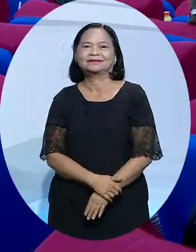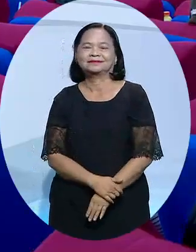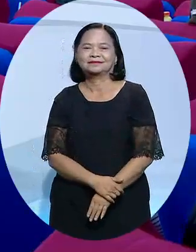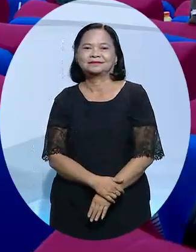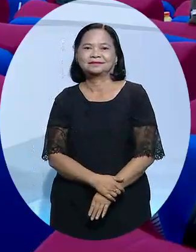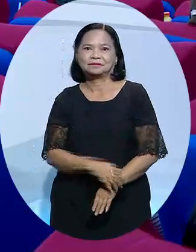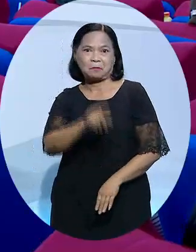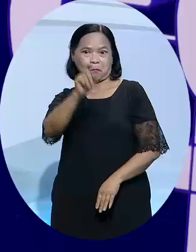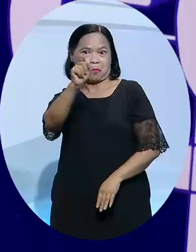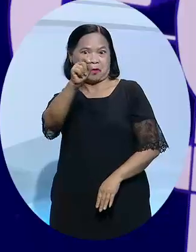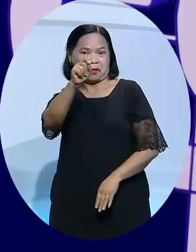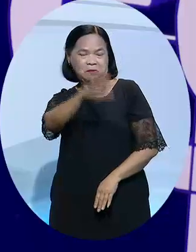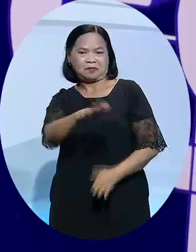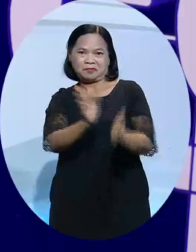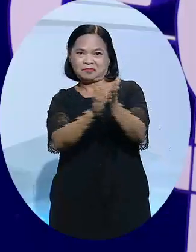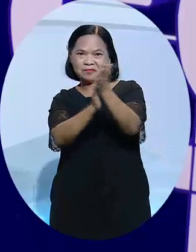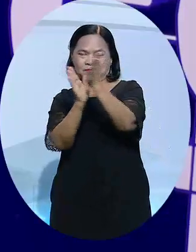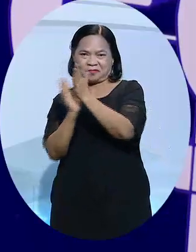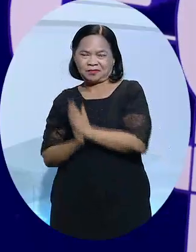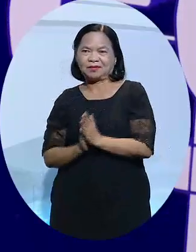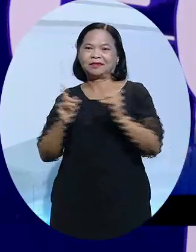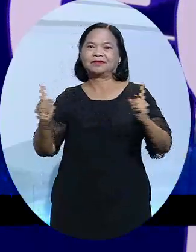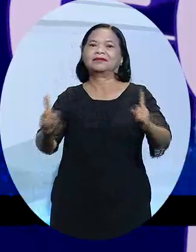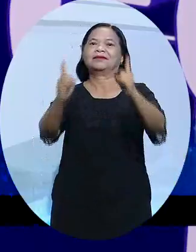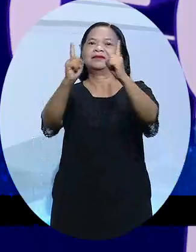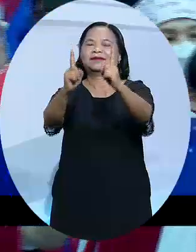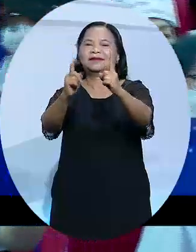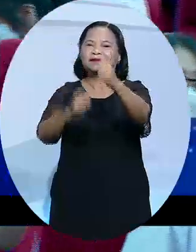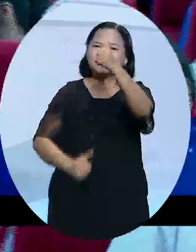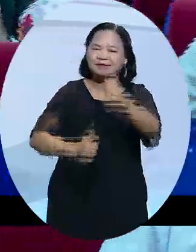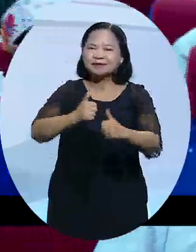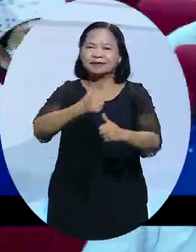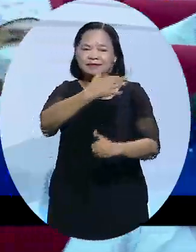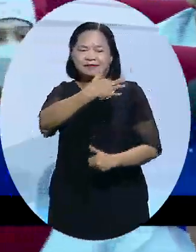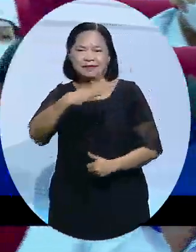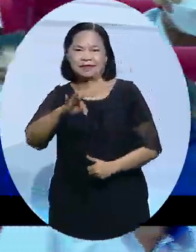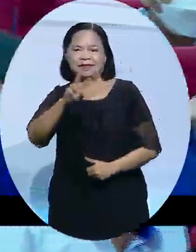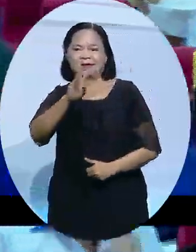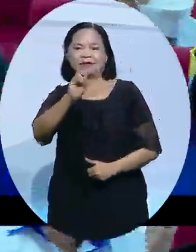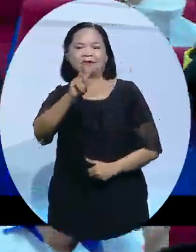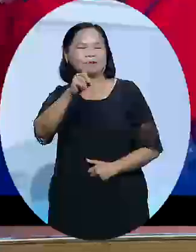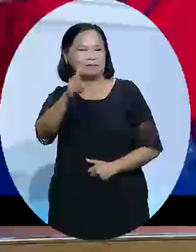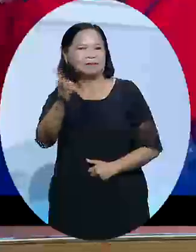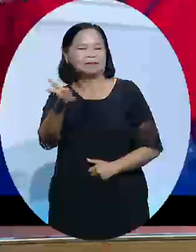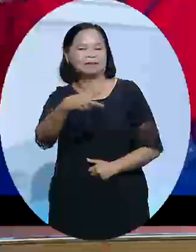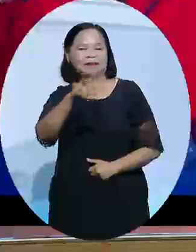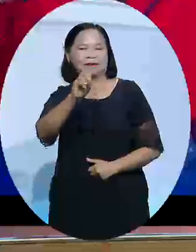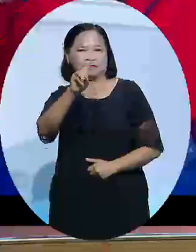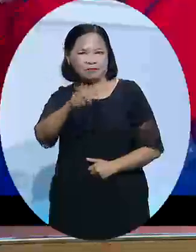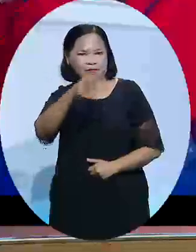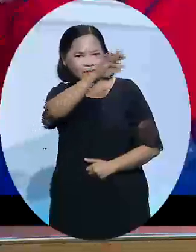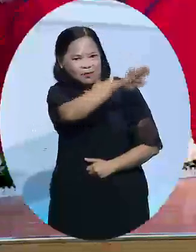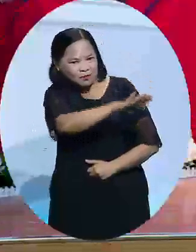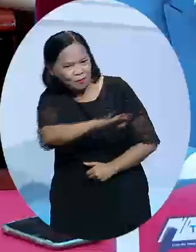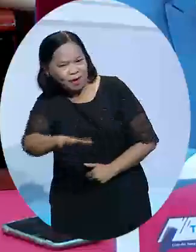Top 10 thí sinh xuất sắc nhất tại vòng chung kết cuộc thi Future Me 2021-2022 đã cùng trải qua các